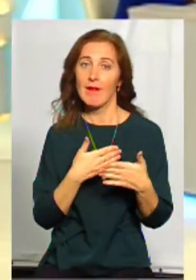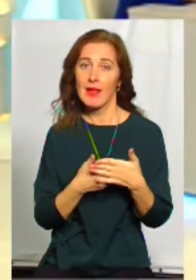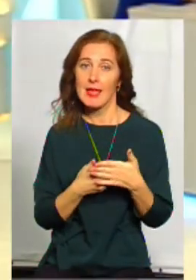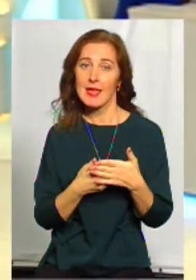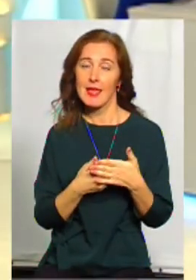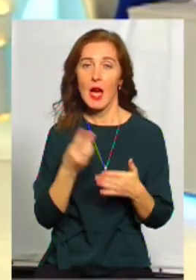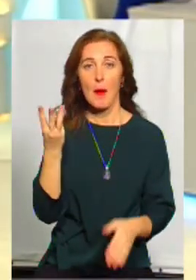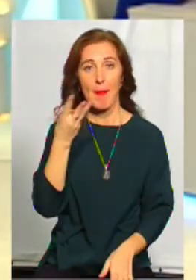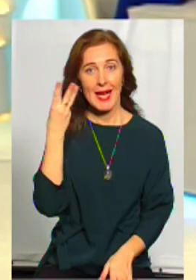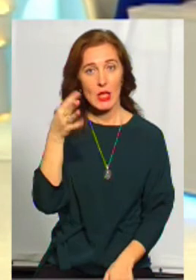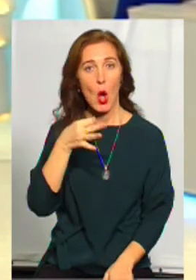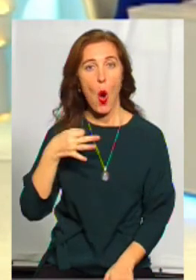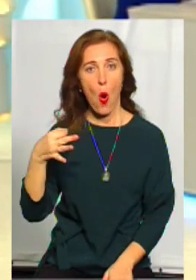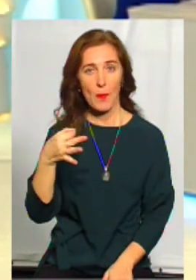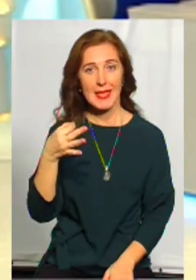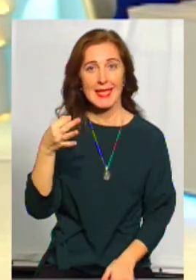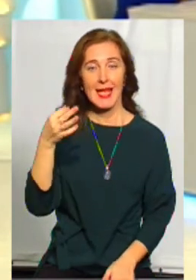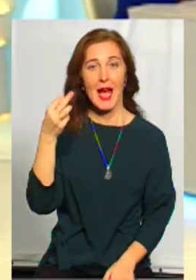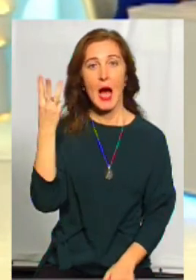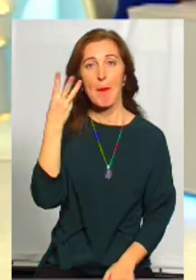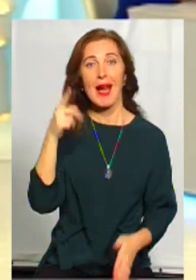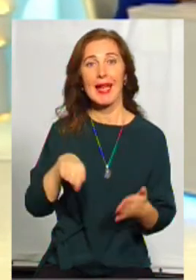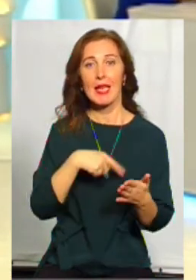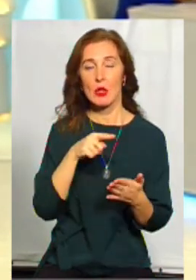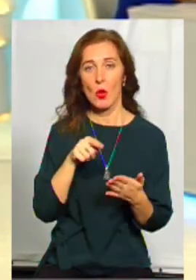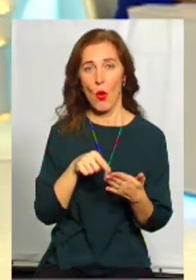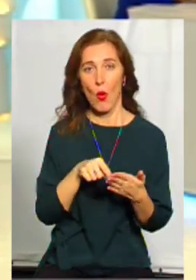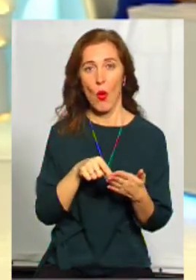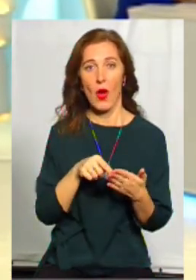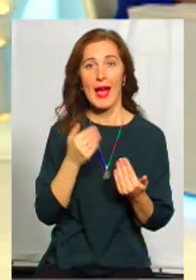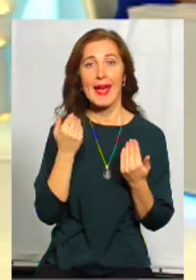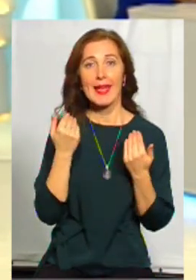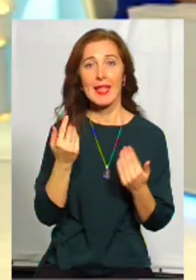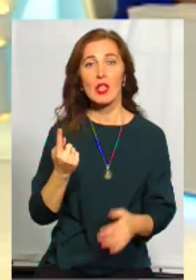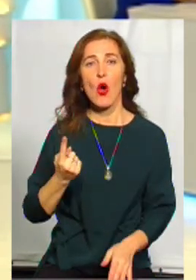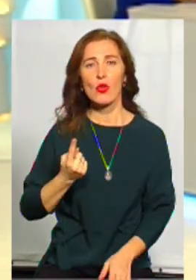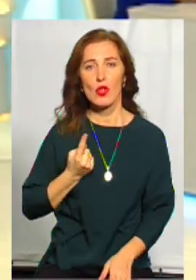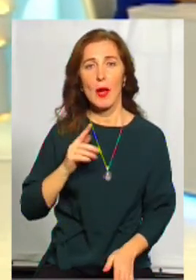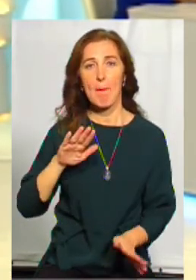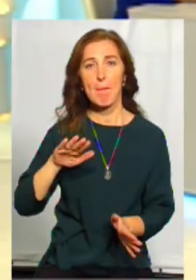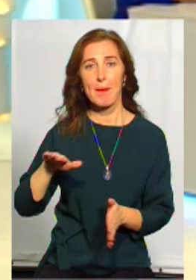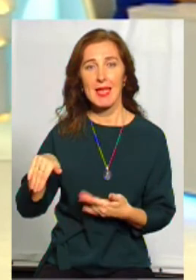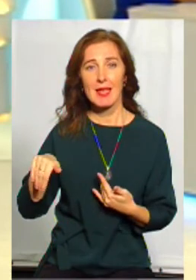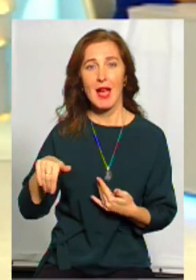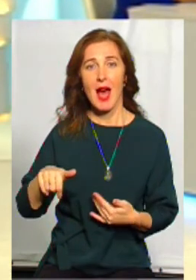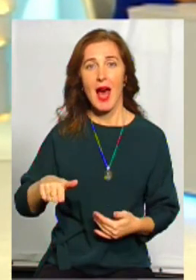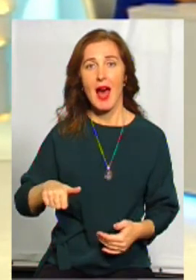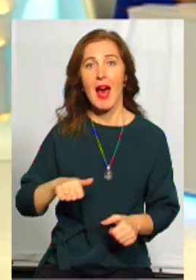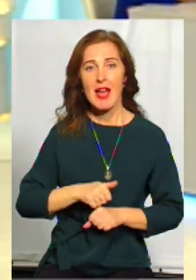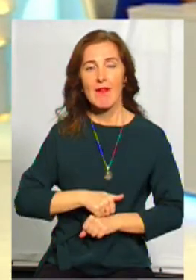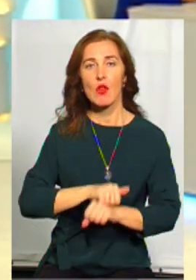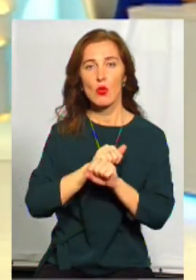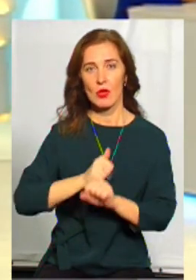Хмельницької області, Хмельницького, їхні очікування після Революції Гідності